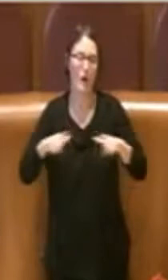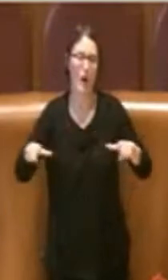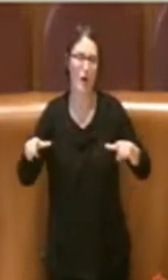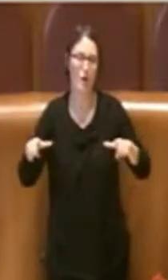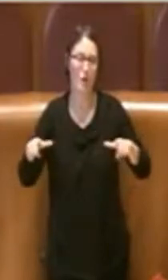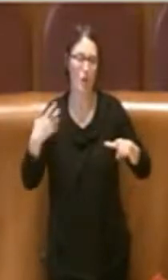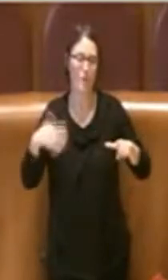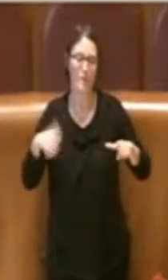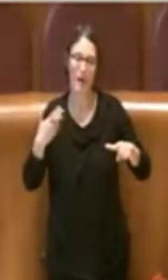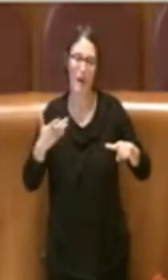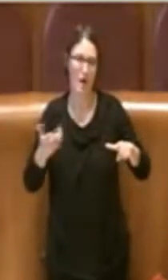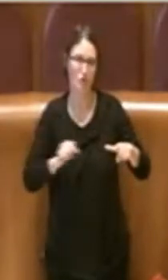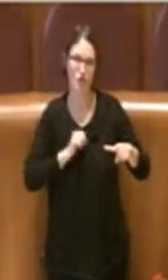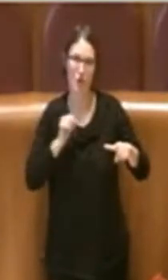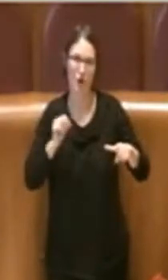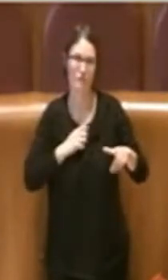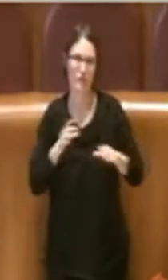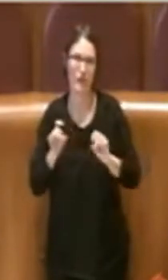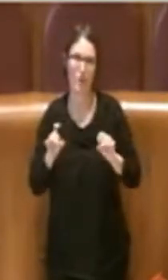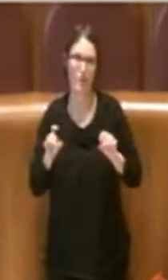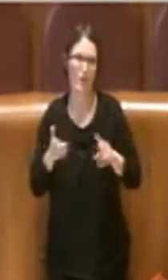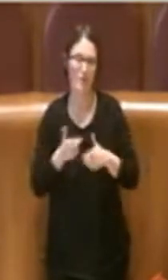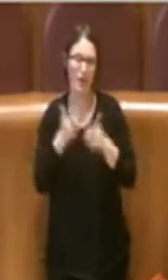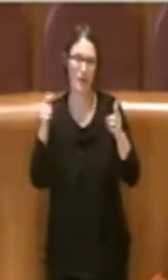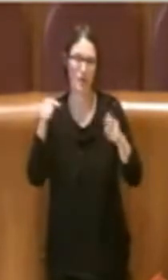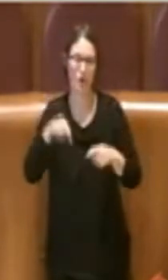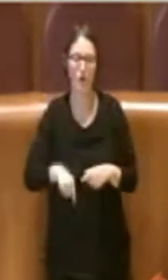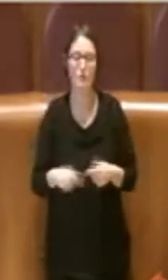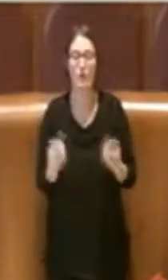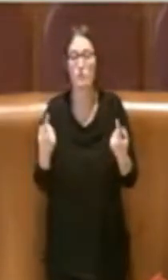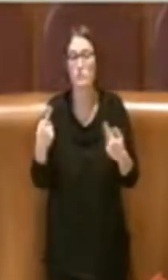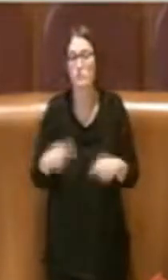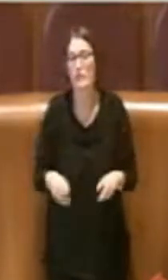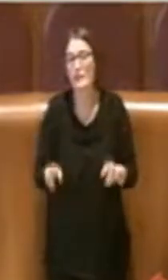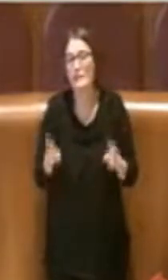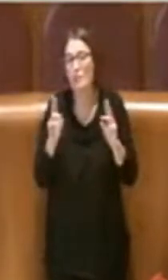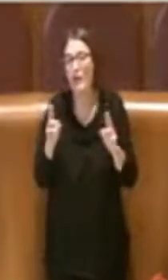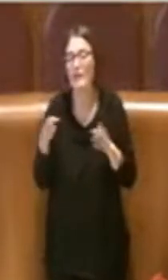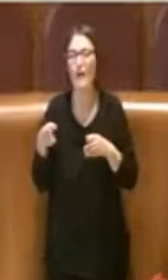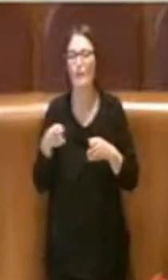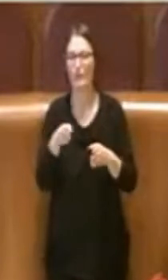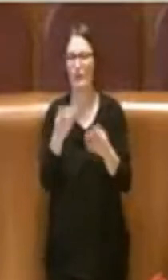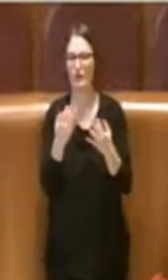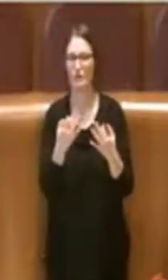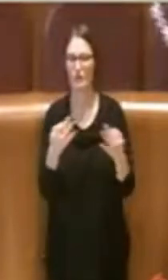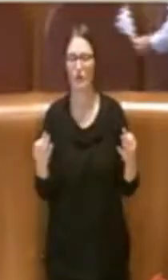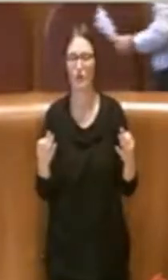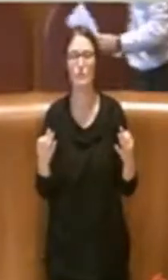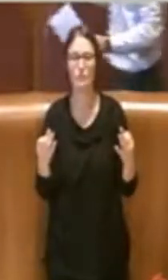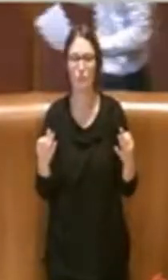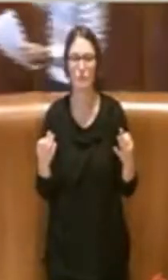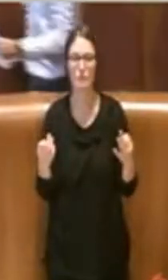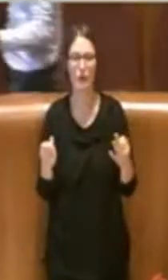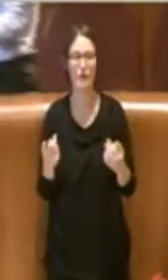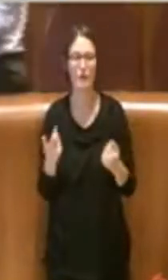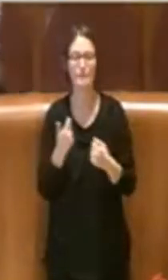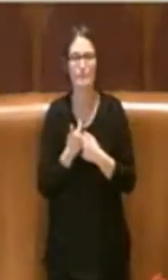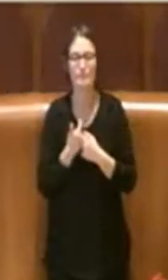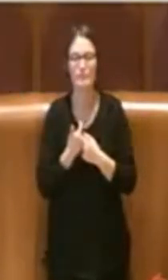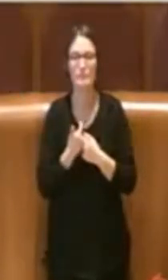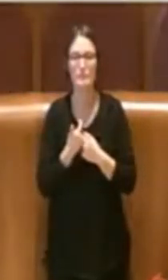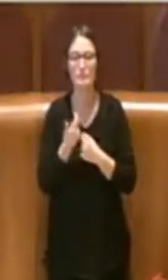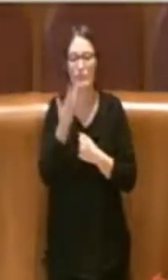e in questo modo riteniamo che si vada nella direzione giusta. Chiediamo di fornire tutto il supporto necessario per l